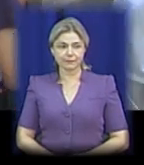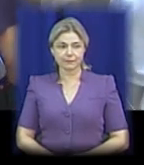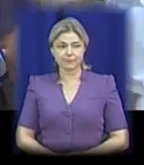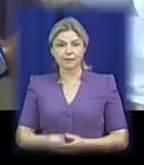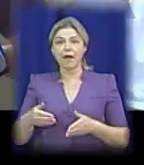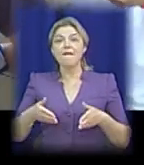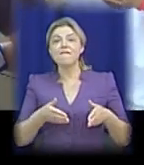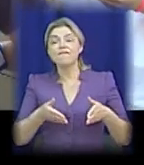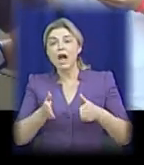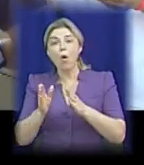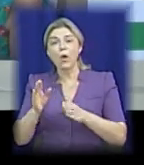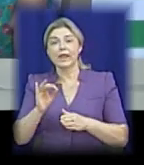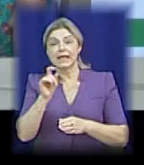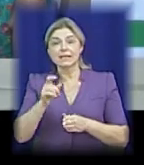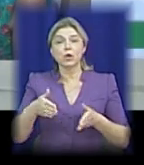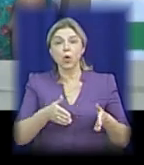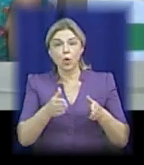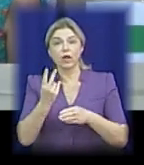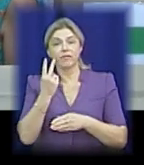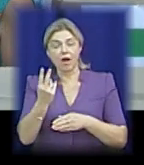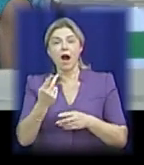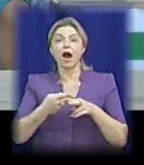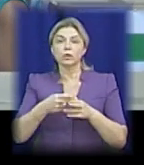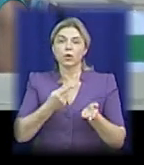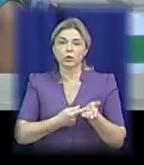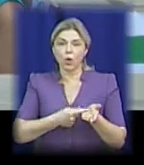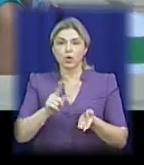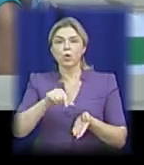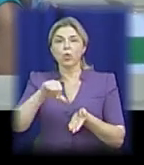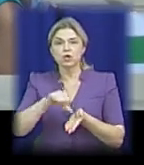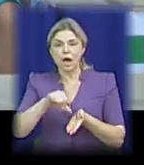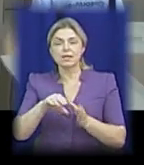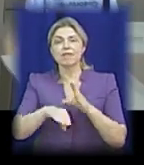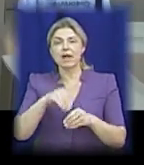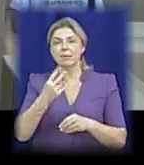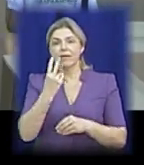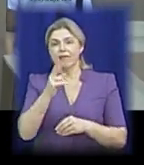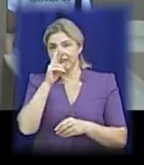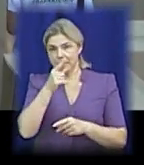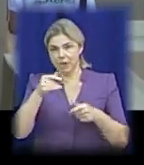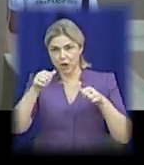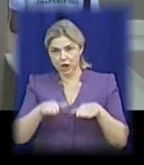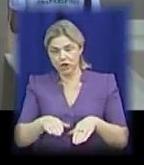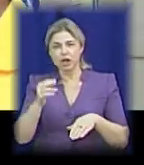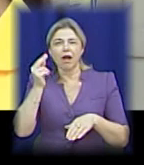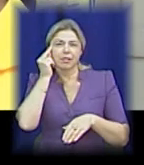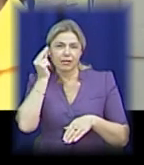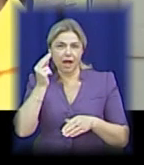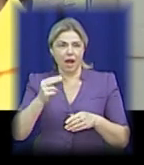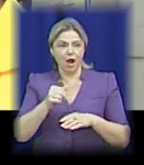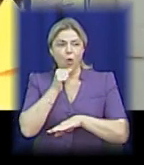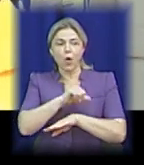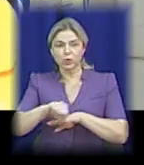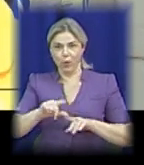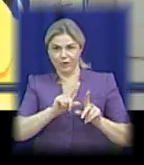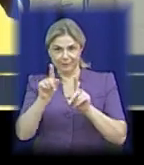Виходів з лабіринту – два. Один з яких свідчить, що учасник прийняв декілька невірних рішень, умовно перетинаючи кордон. «Ну, як